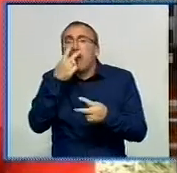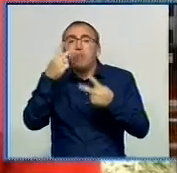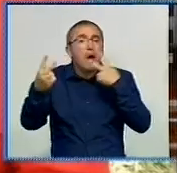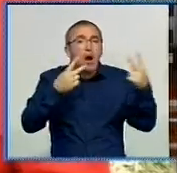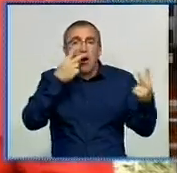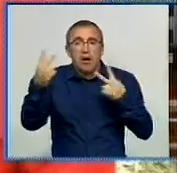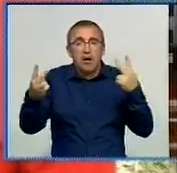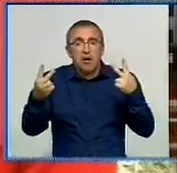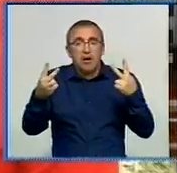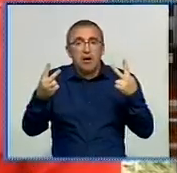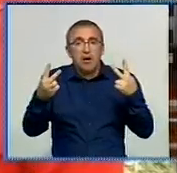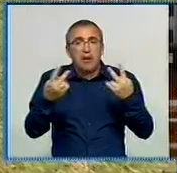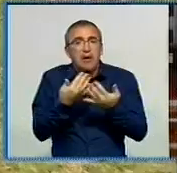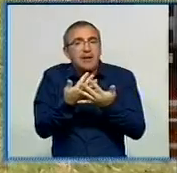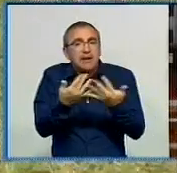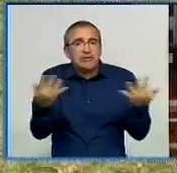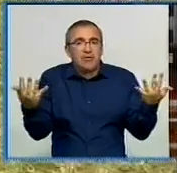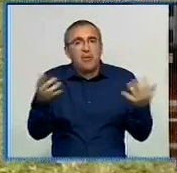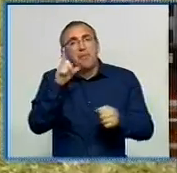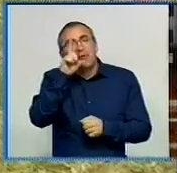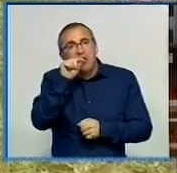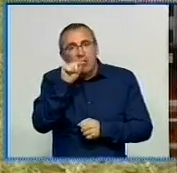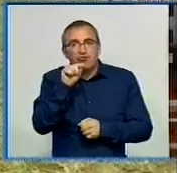різних різноманітних пташок.